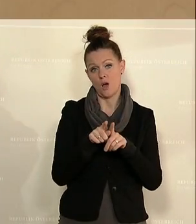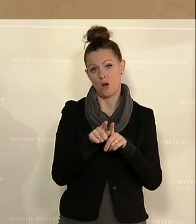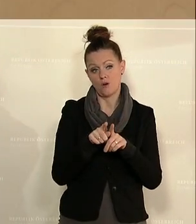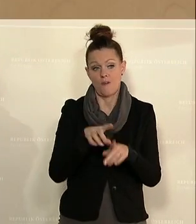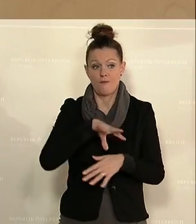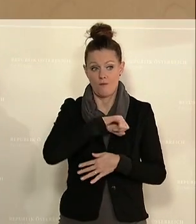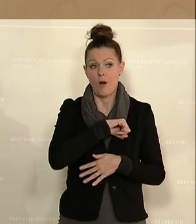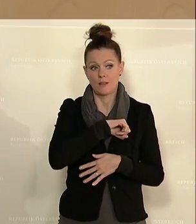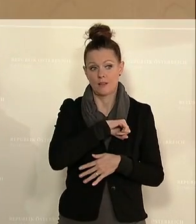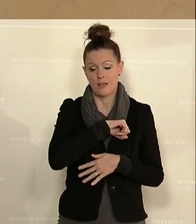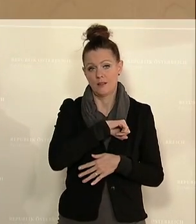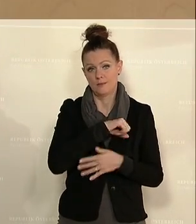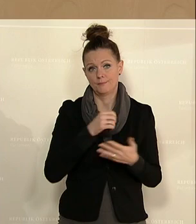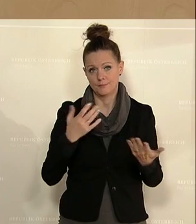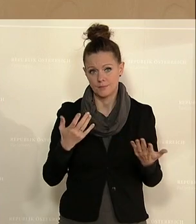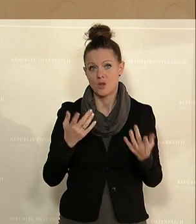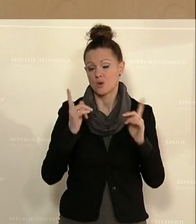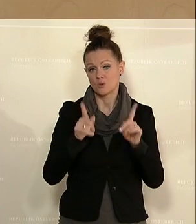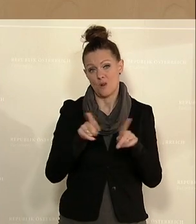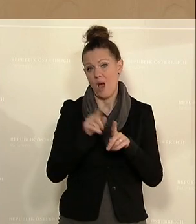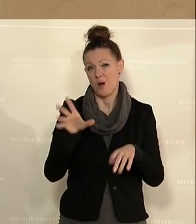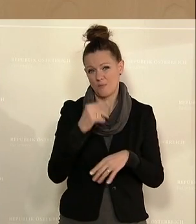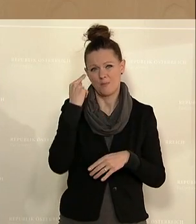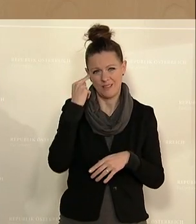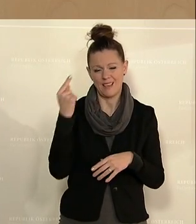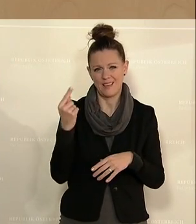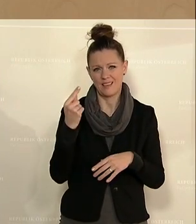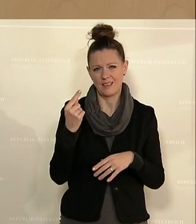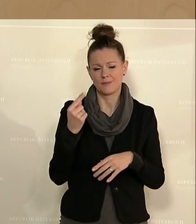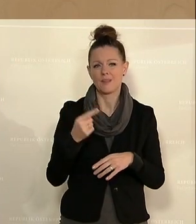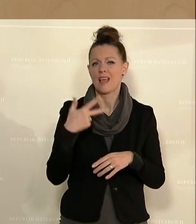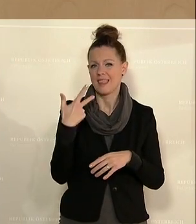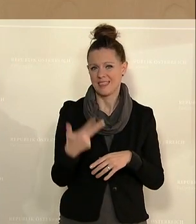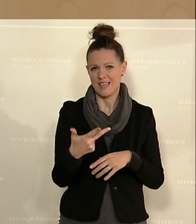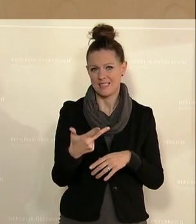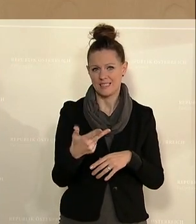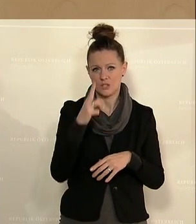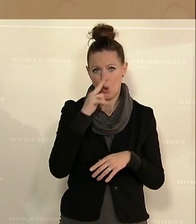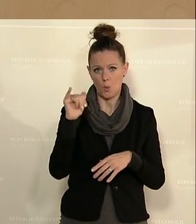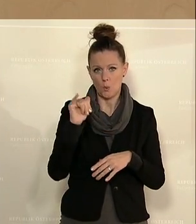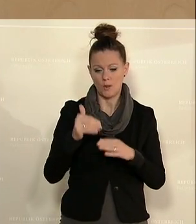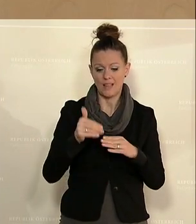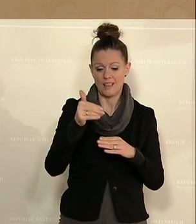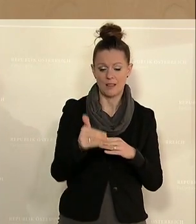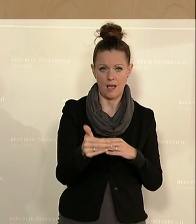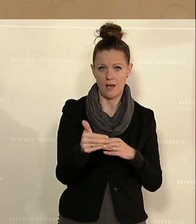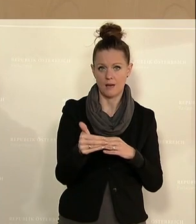Vorteil, und das sollte man auch bedenken, wenn nach dem 30.06. diese